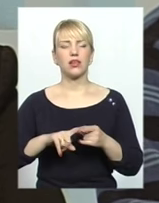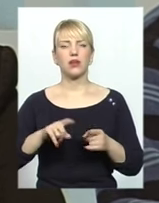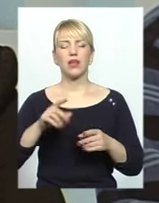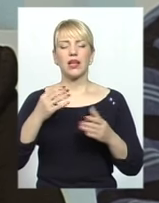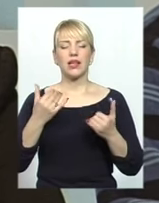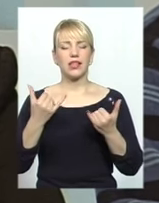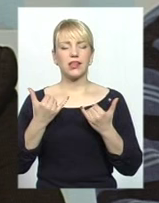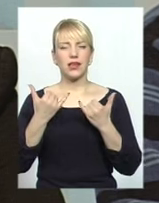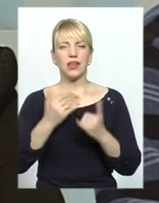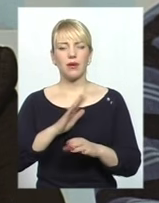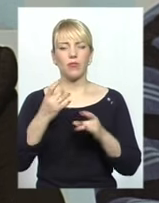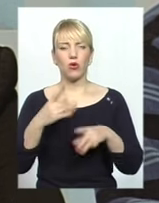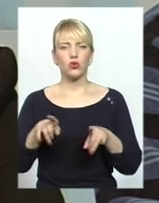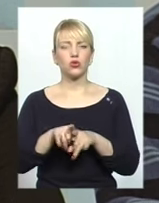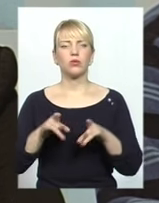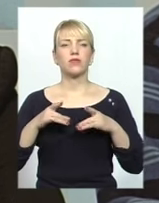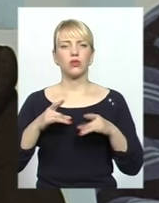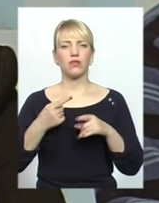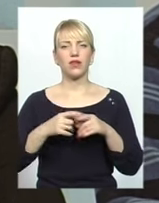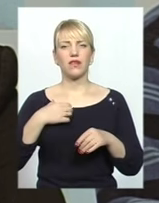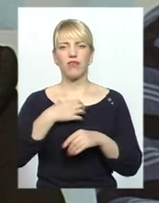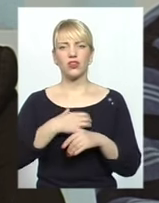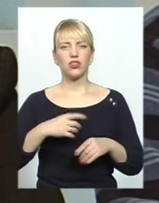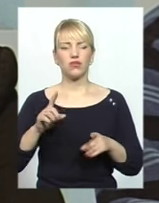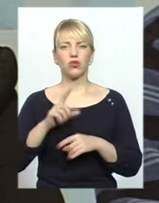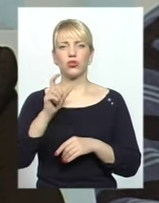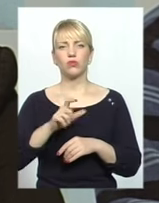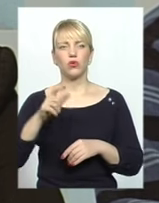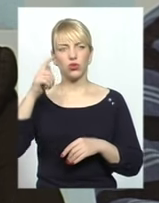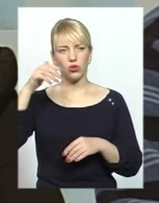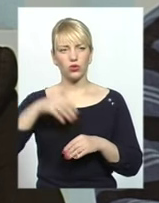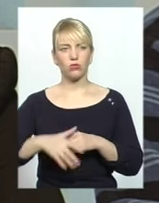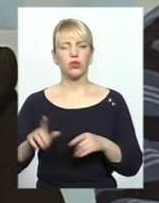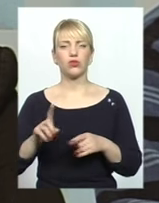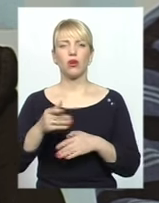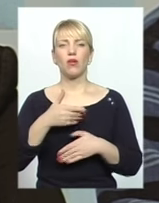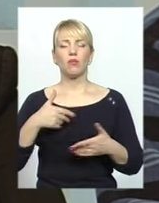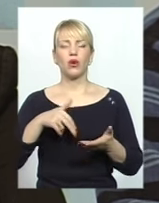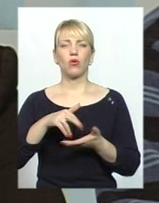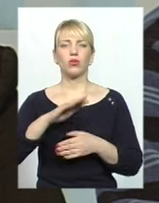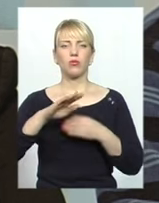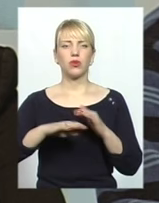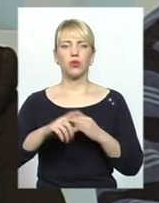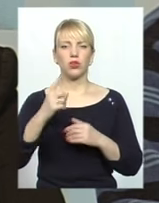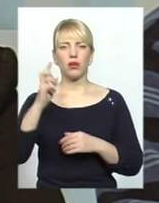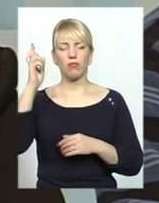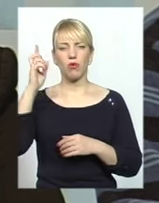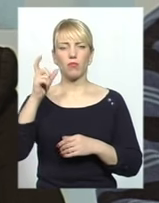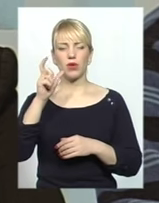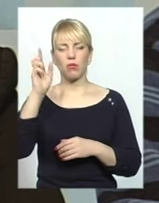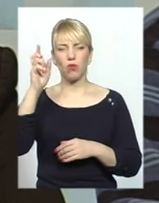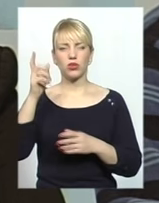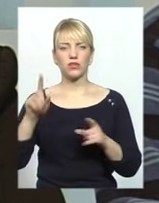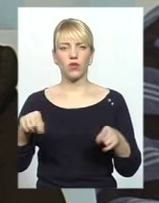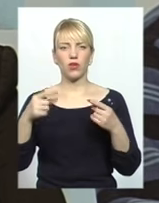знаєте, ще одна дата. Для нас дуже важливо, щоб люди розуміли, що ми ходимо під одним Богом і Бог створив людину для